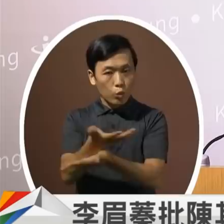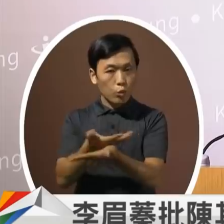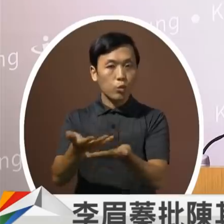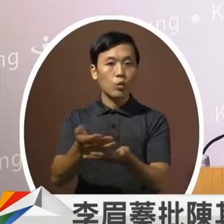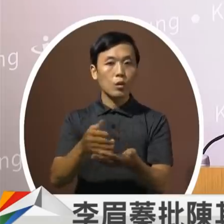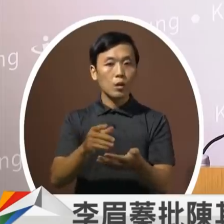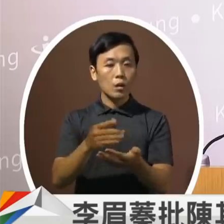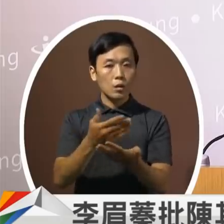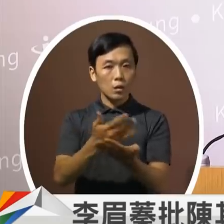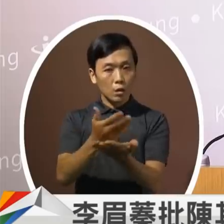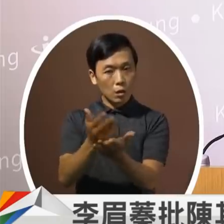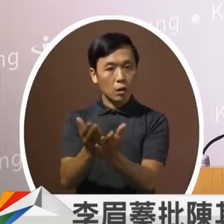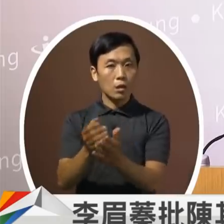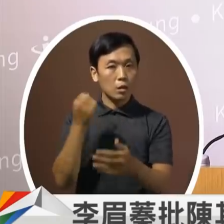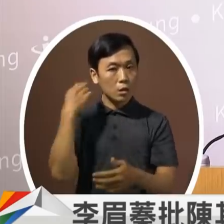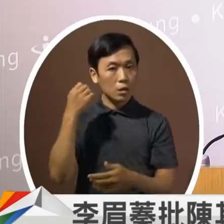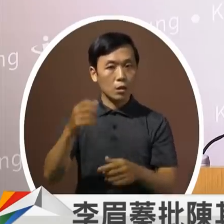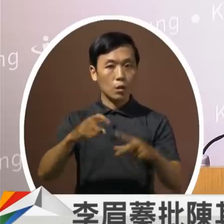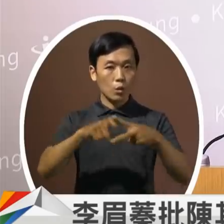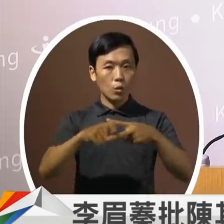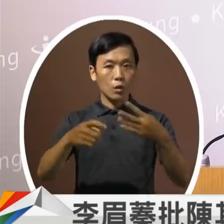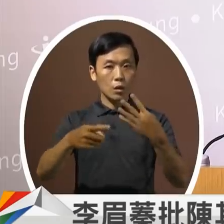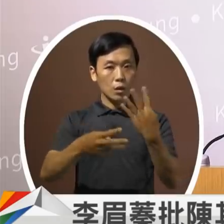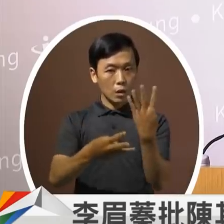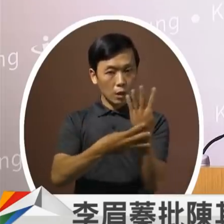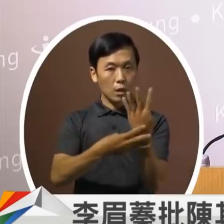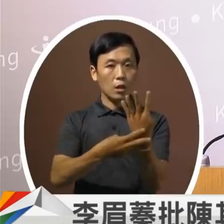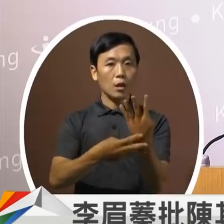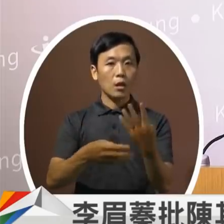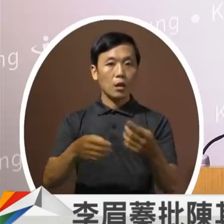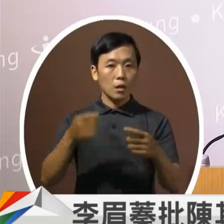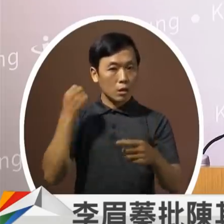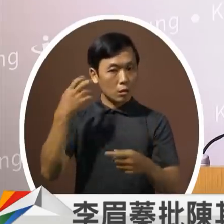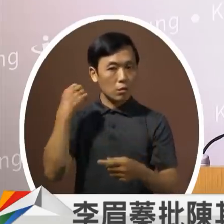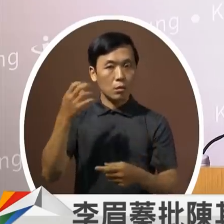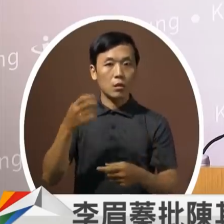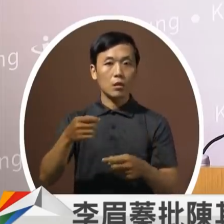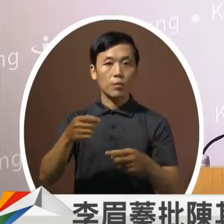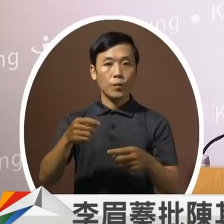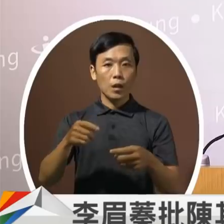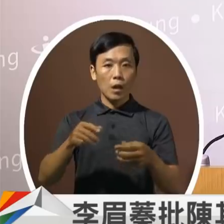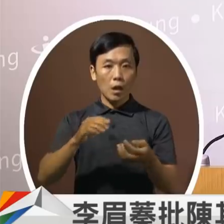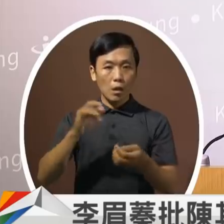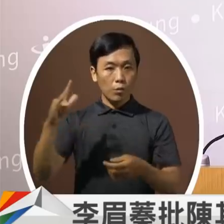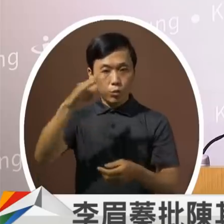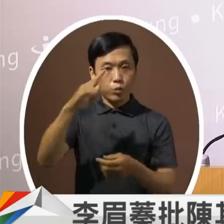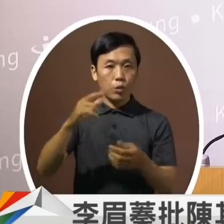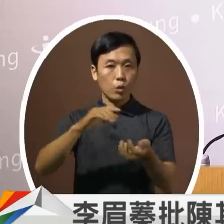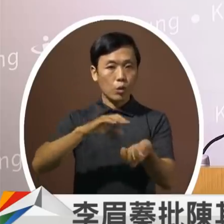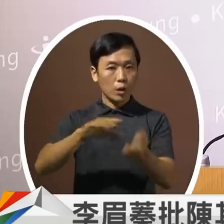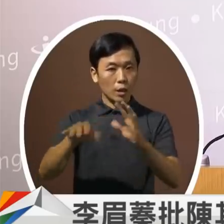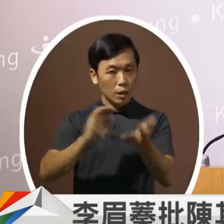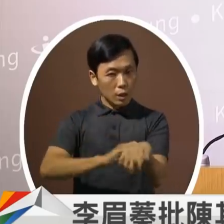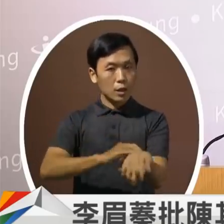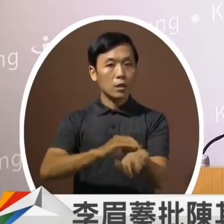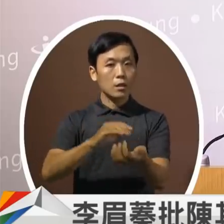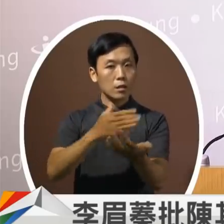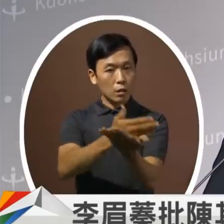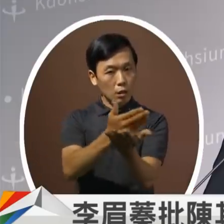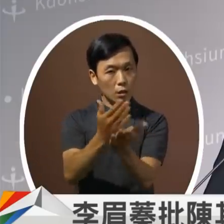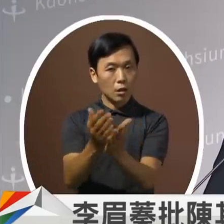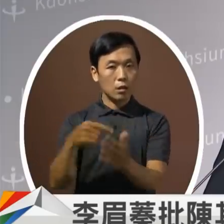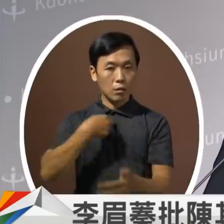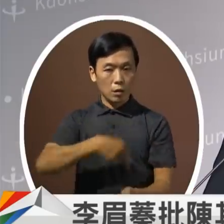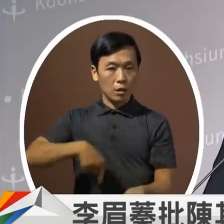然后新兴工业未来数位文创绿人环保航太生医还有会展的MICE体